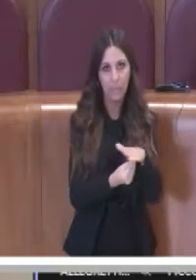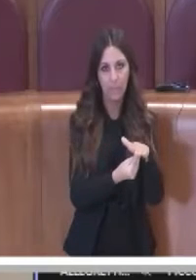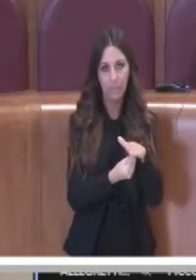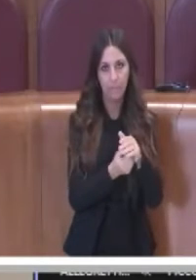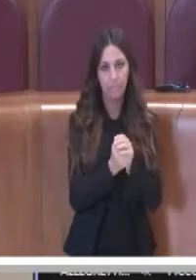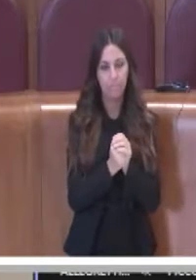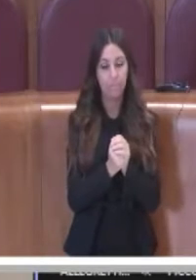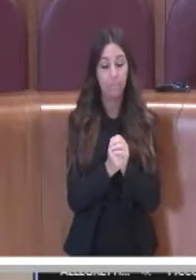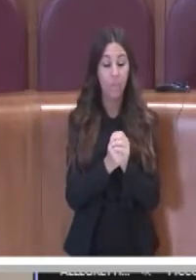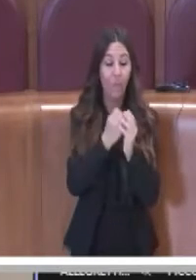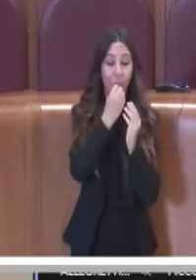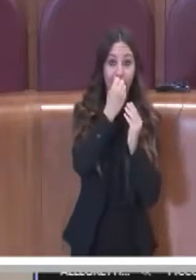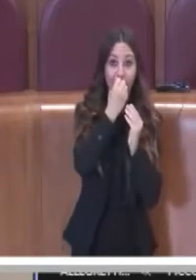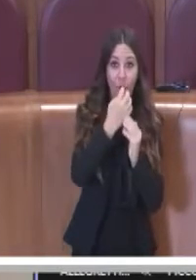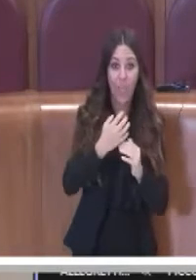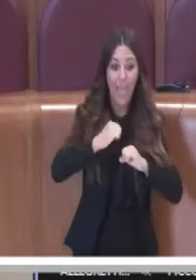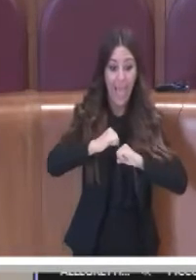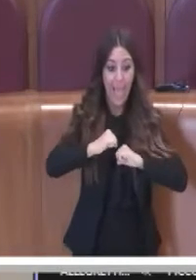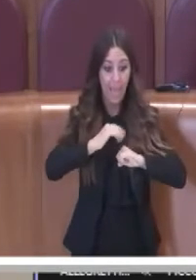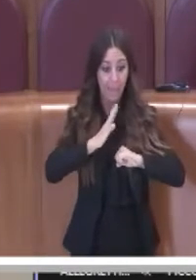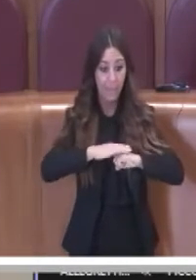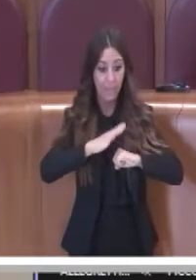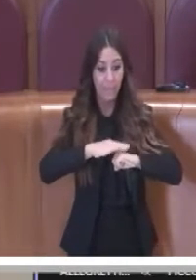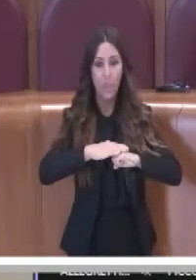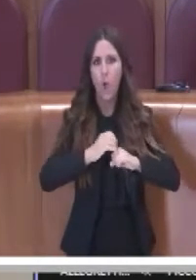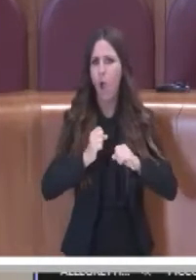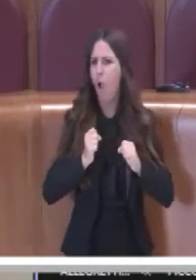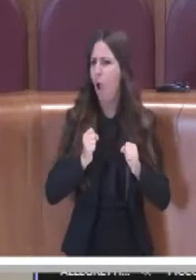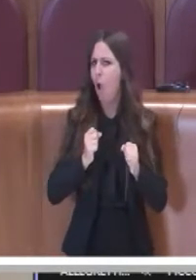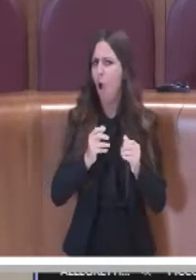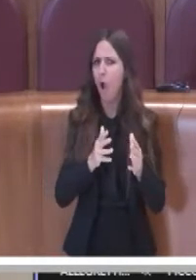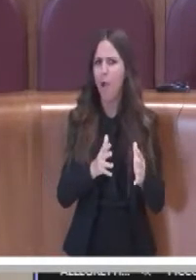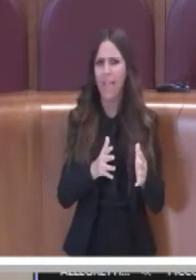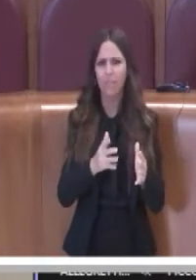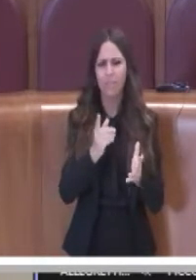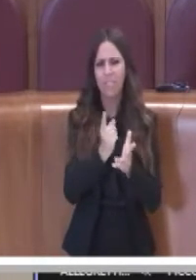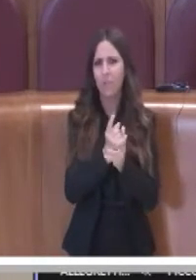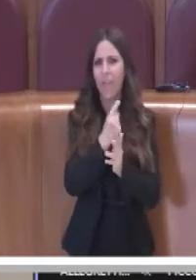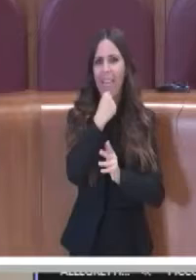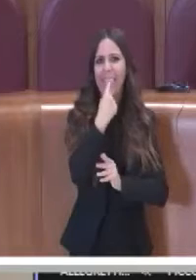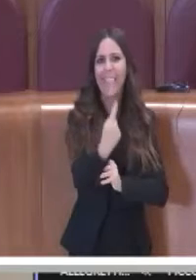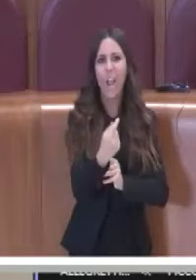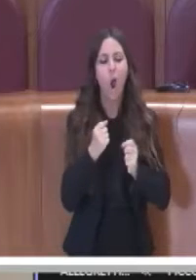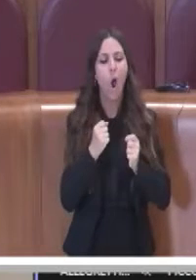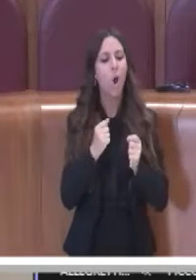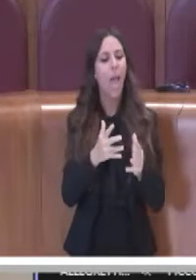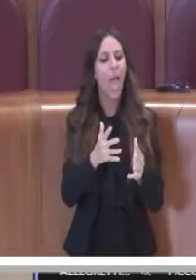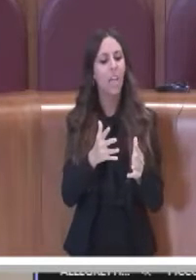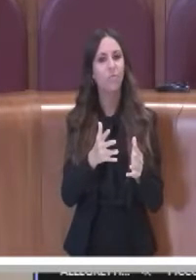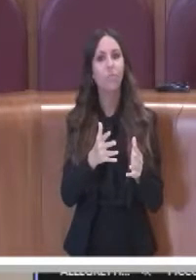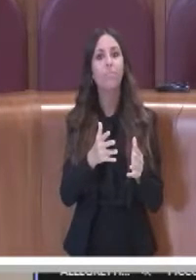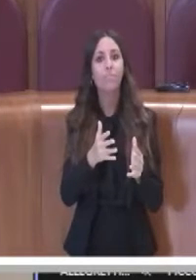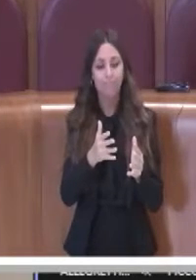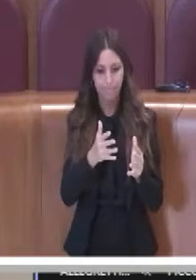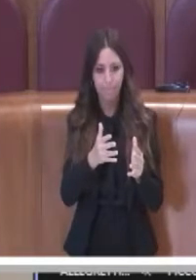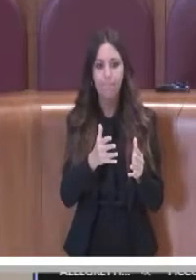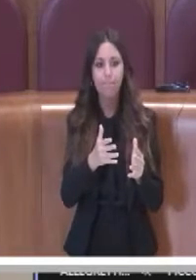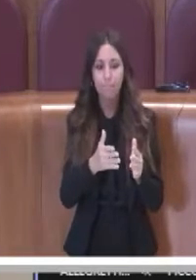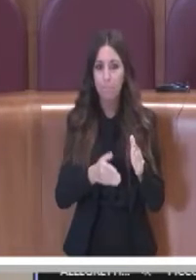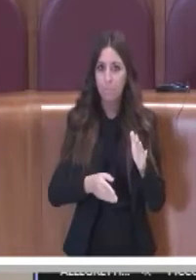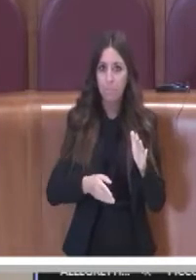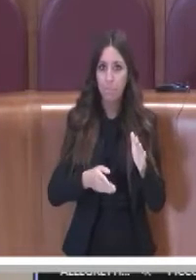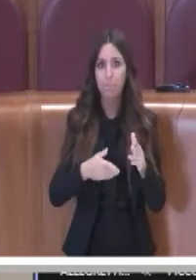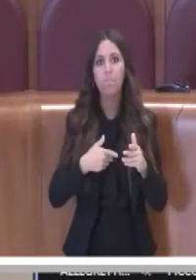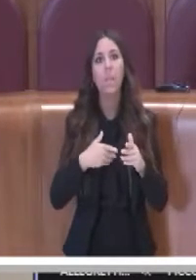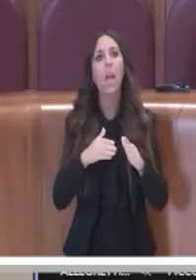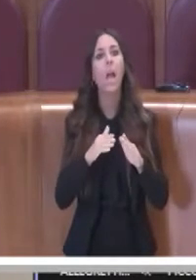Per fortuna questa amministrazione con grande coraggio, è il caso di dirlo, con grande coraggio ha intrapreso la strada del portare